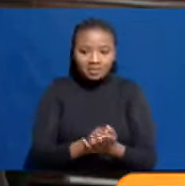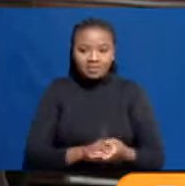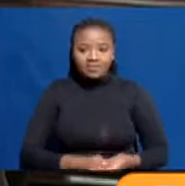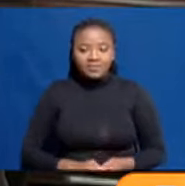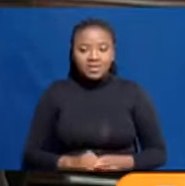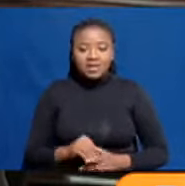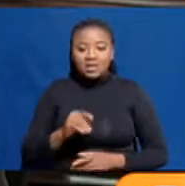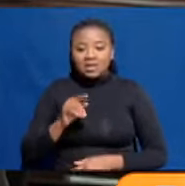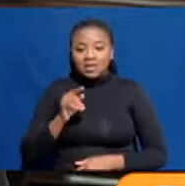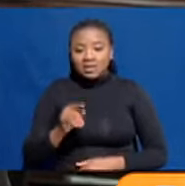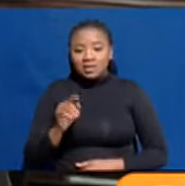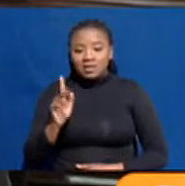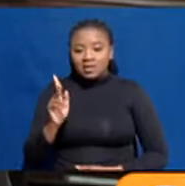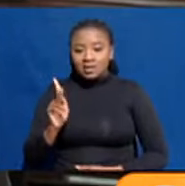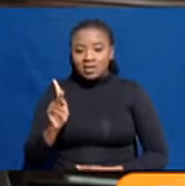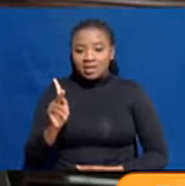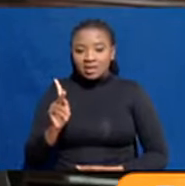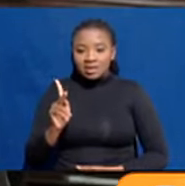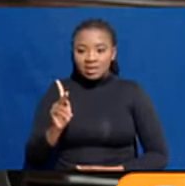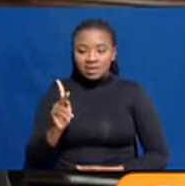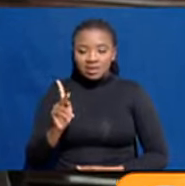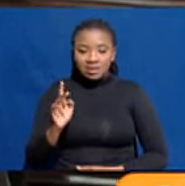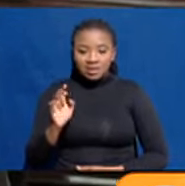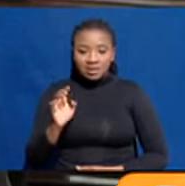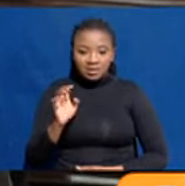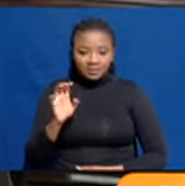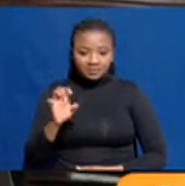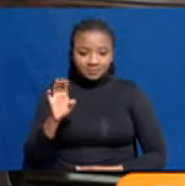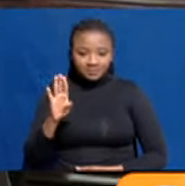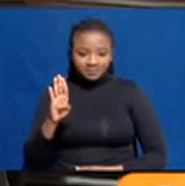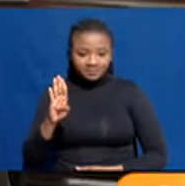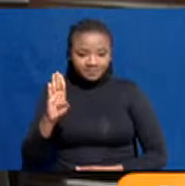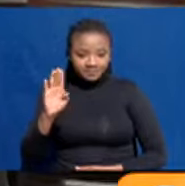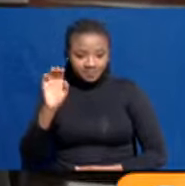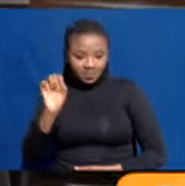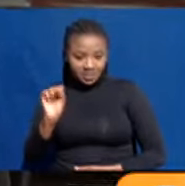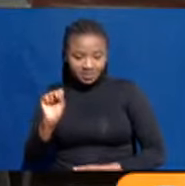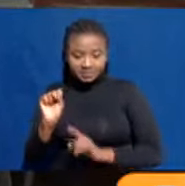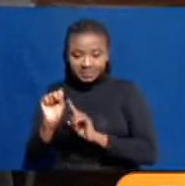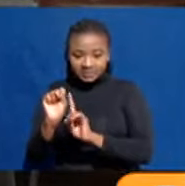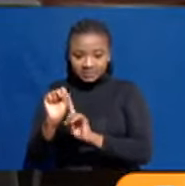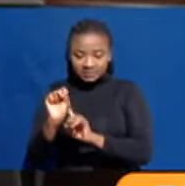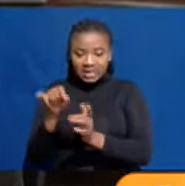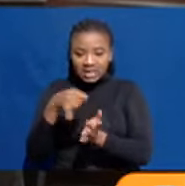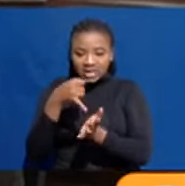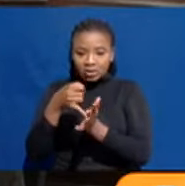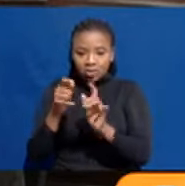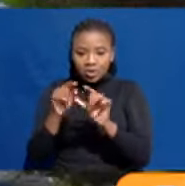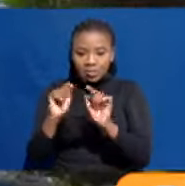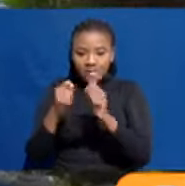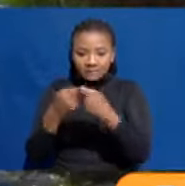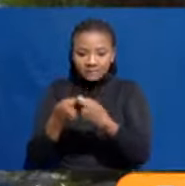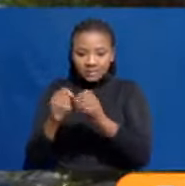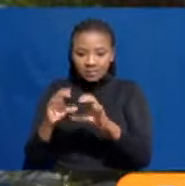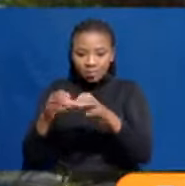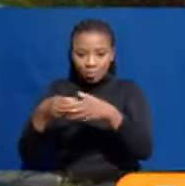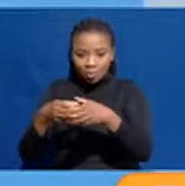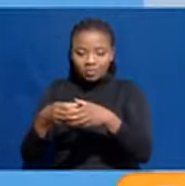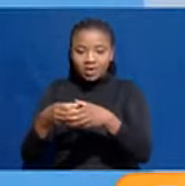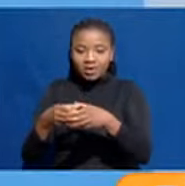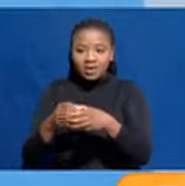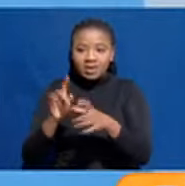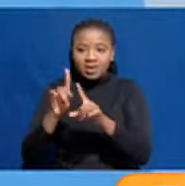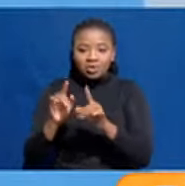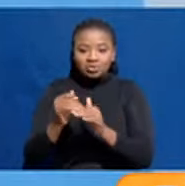Kenya Bureau of Standards was part of the multi-agency team fully executed its mandate. Mwezi moja